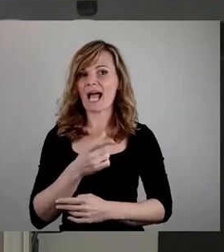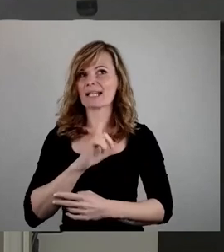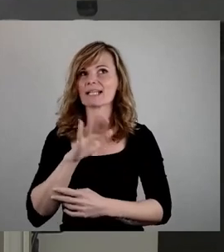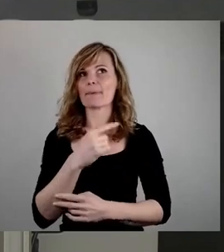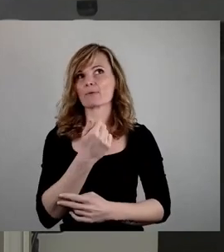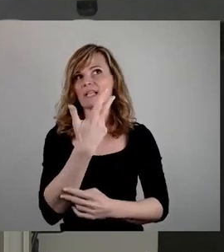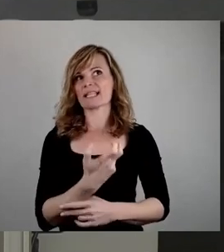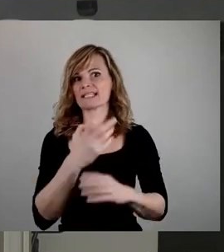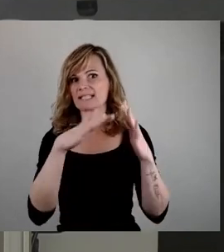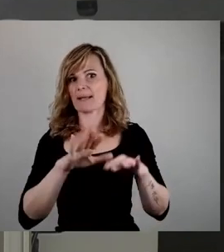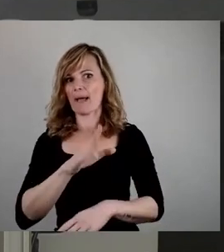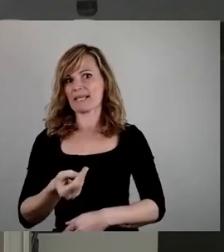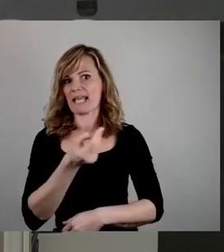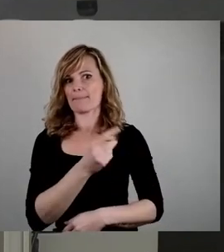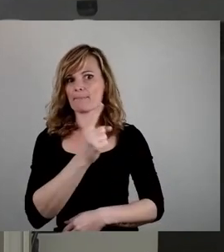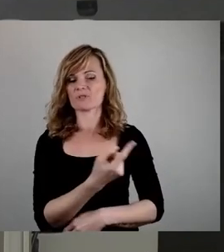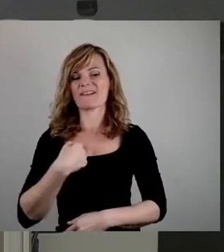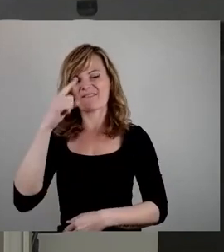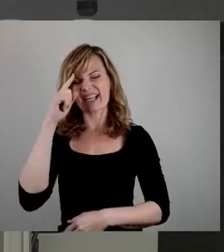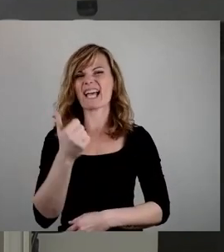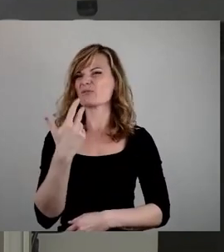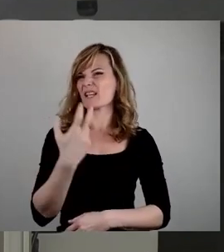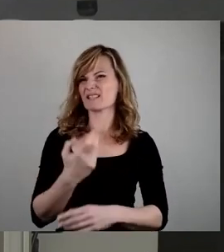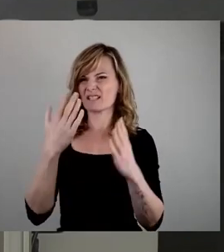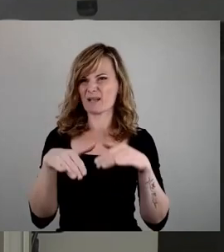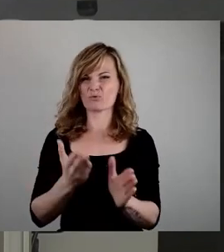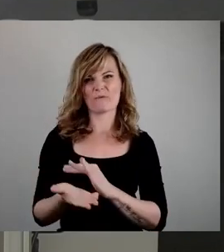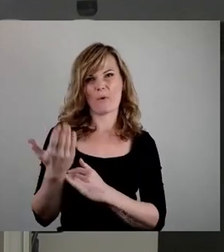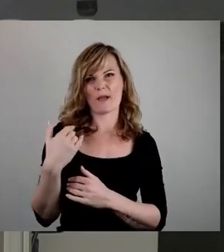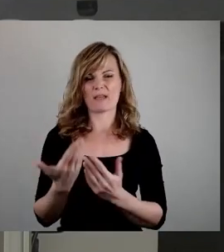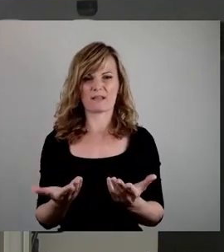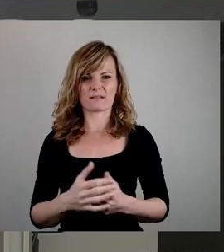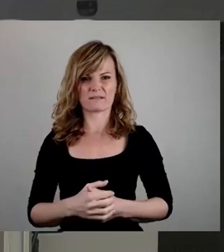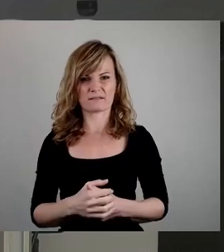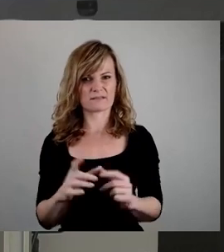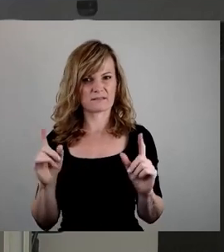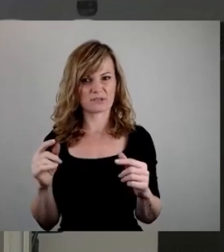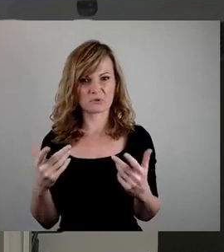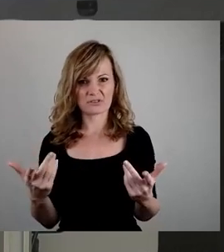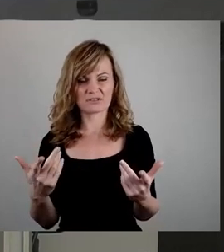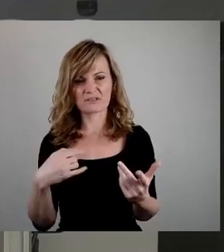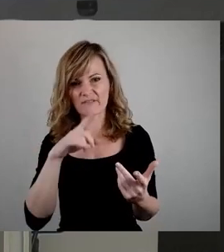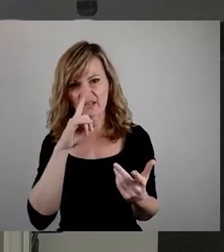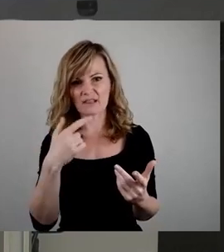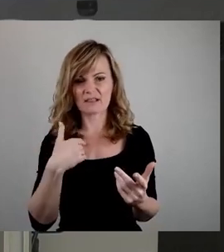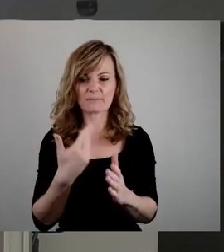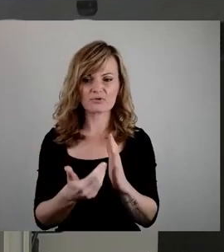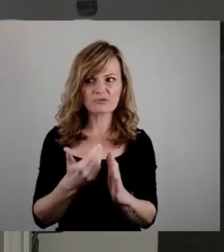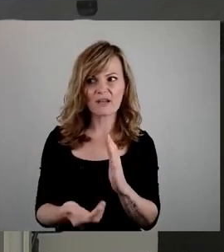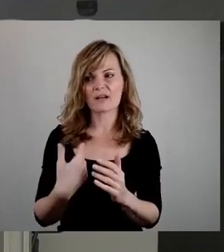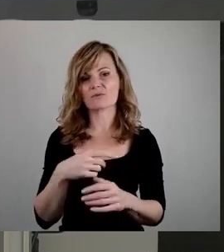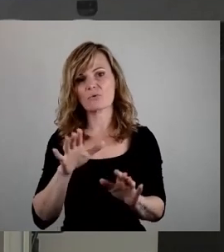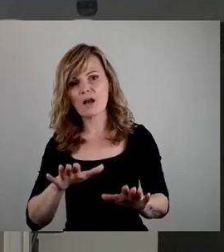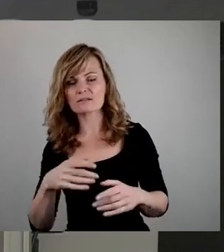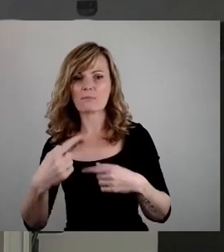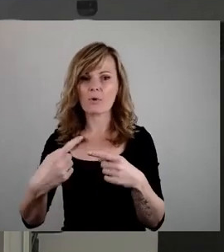Wir alle wissen, der 31.12. ist Vergangenheit. Das heißt, wenn man sich darüber beschwert, dass Dinge zu langsam laufen,